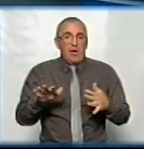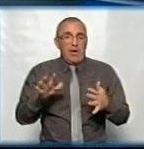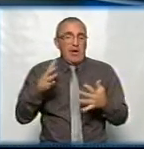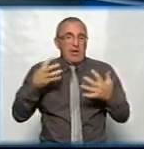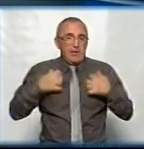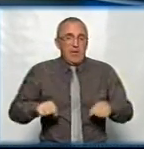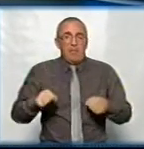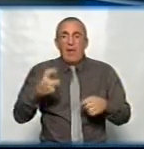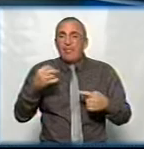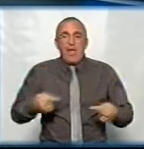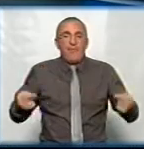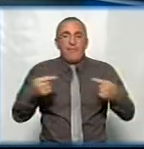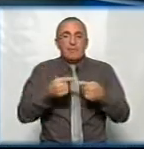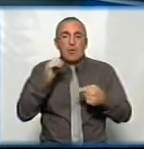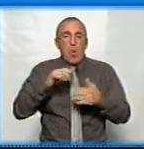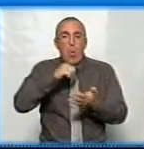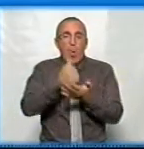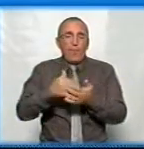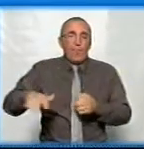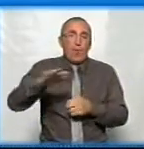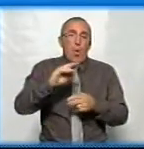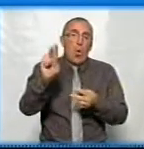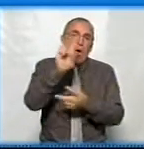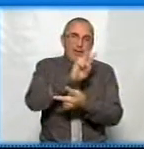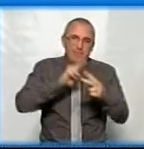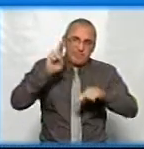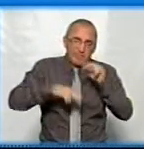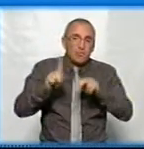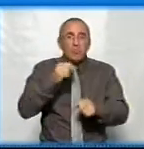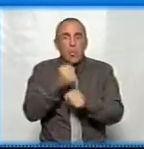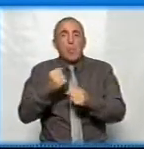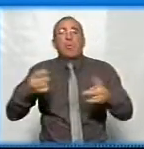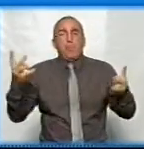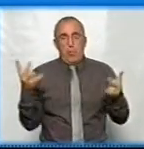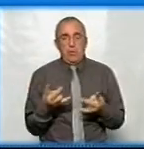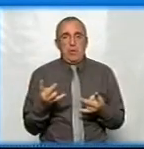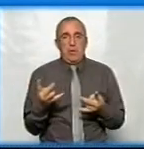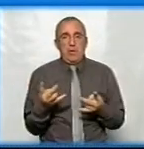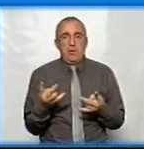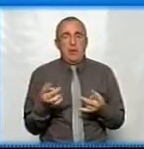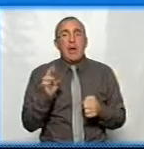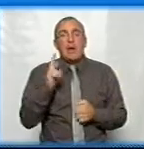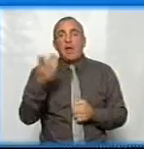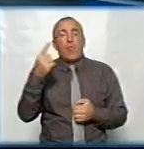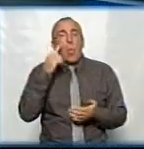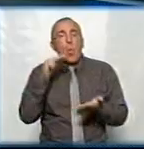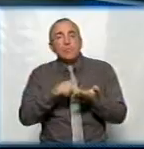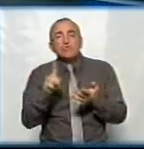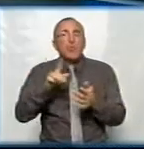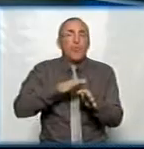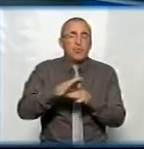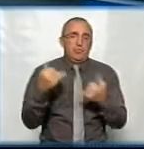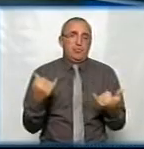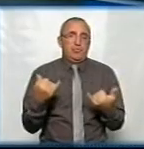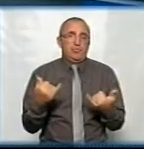невизначеність з головною площою, реконструювати чи щось робити потрібно. А як ви оцінюєте те, що відбувається